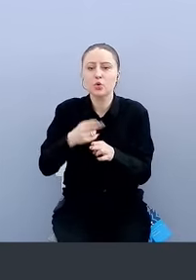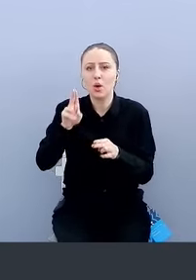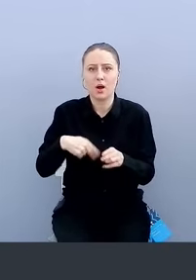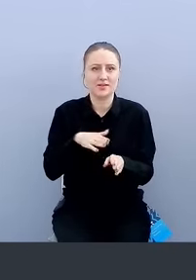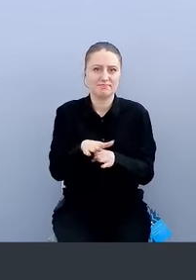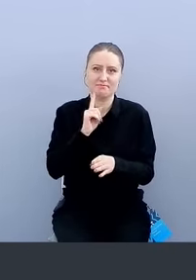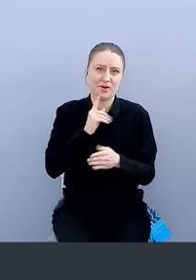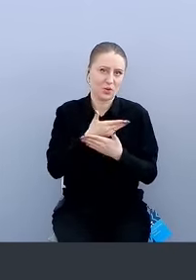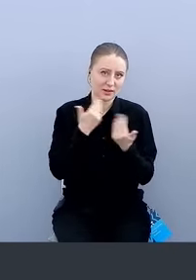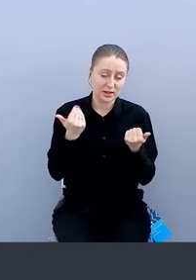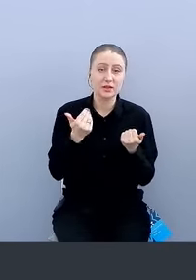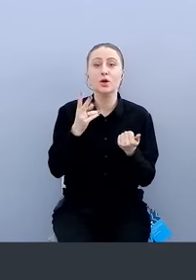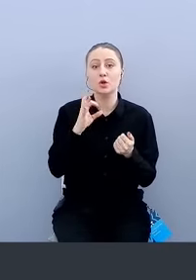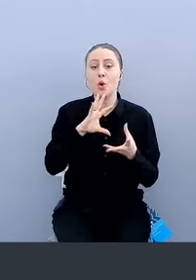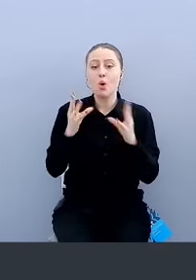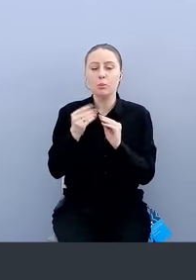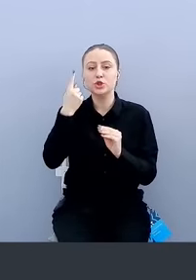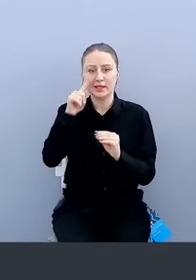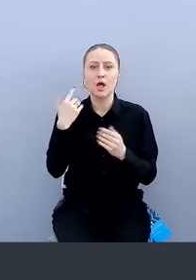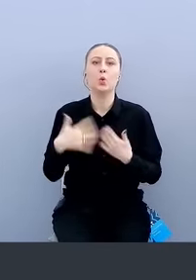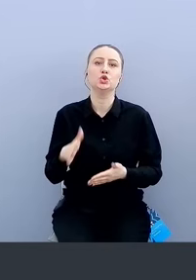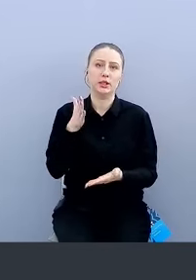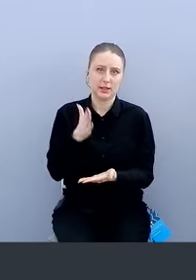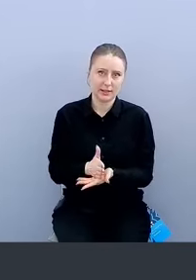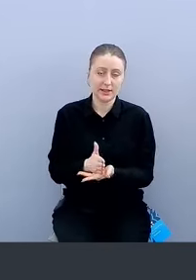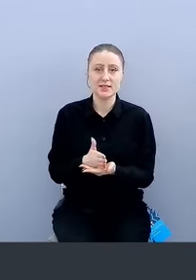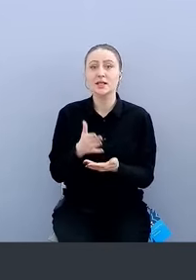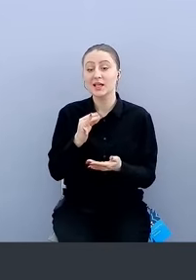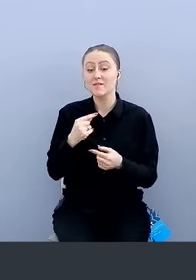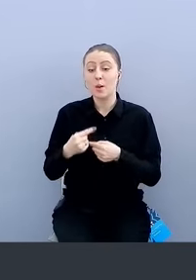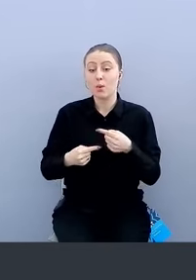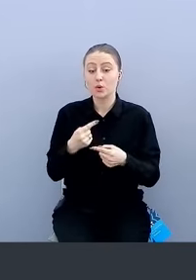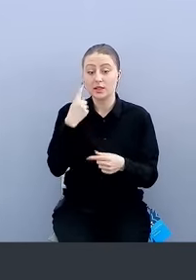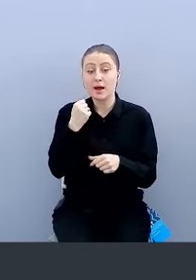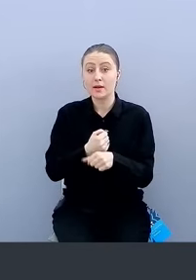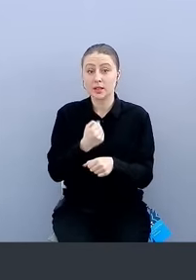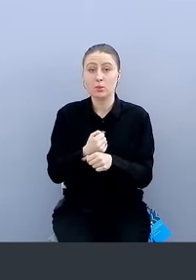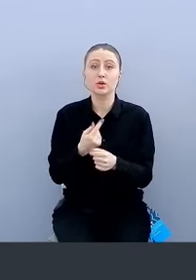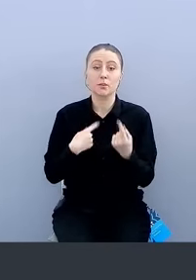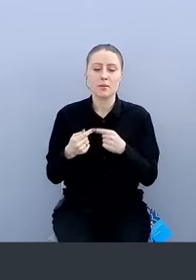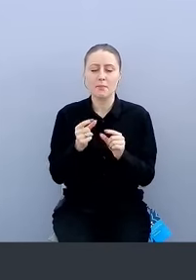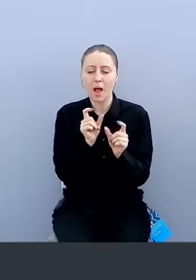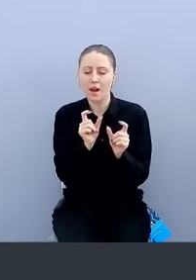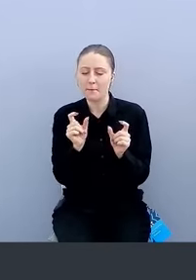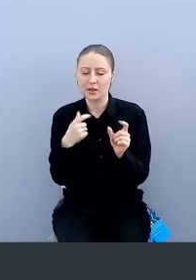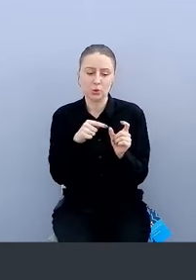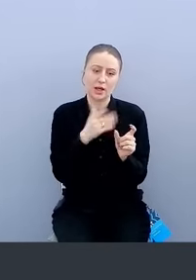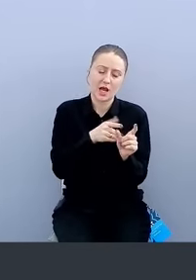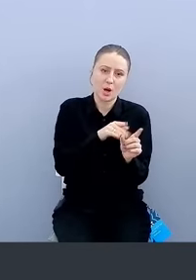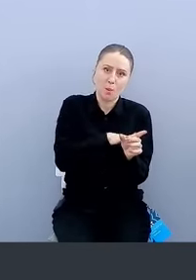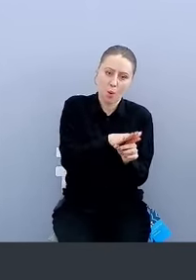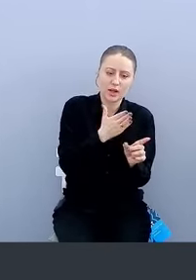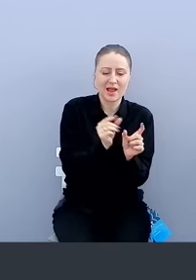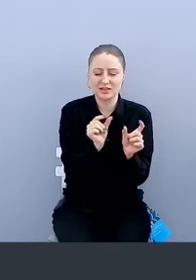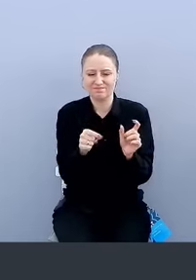общая идея у нас уже сформирована. Мы просто там в процессе разработки некоторые элементы уже полностью разработаны, некоторые не